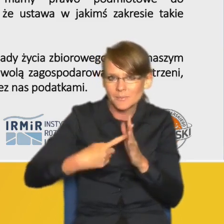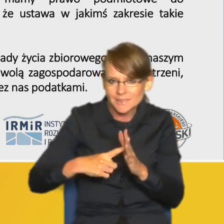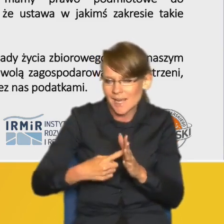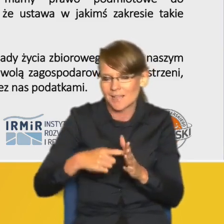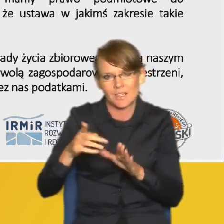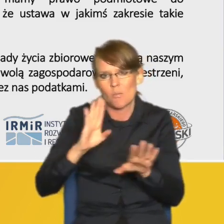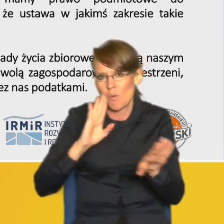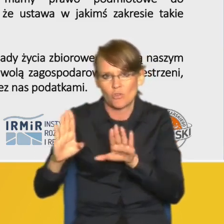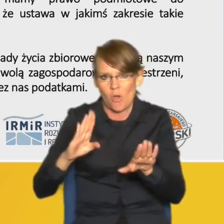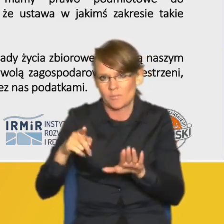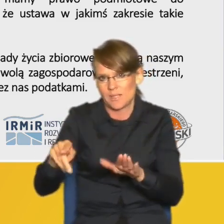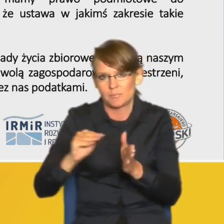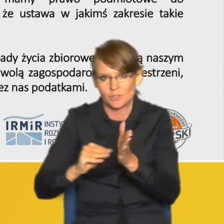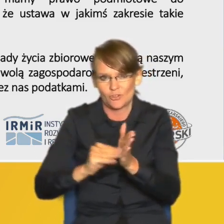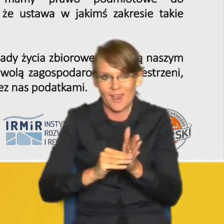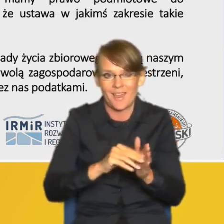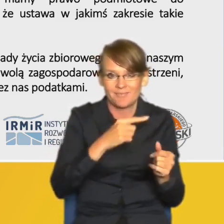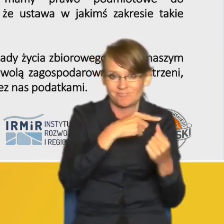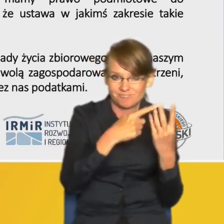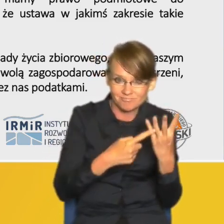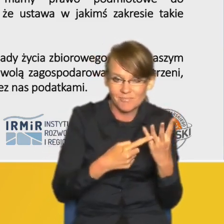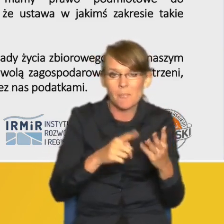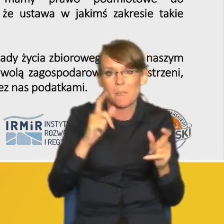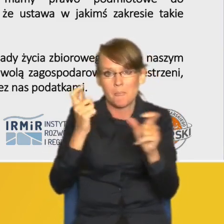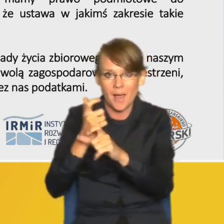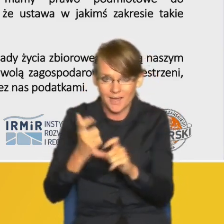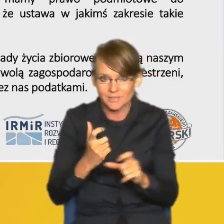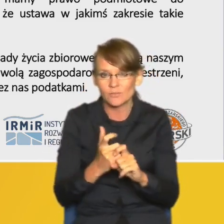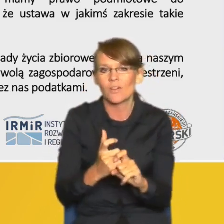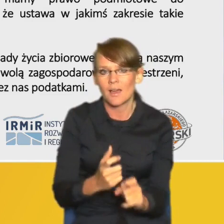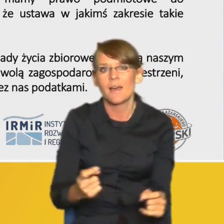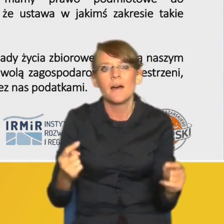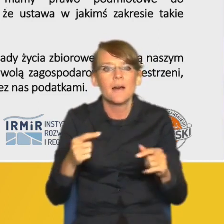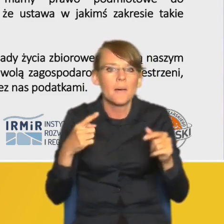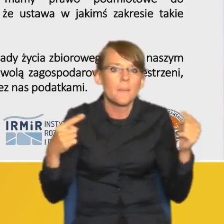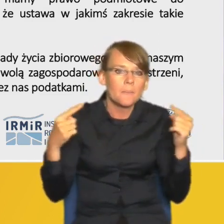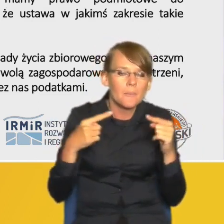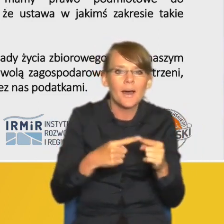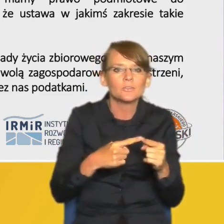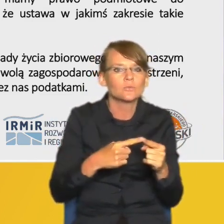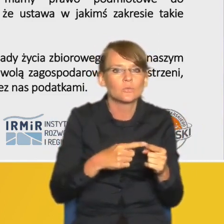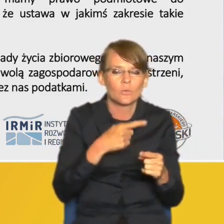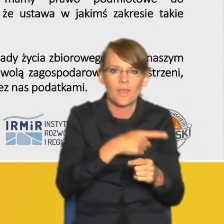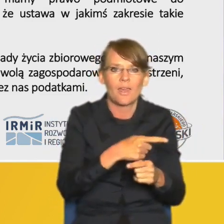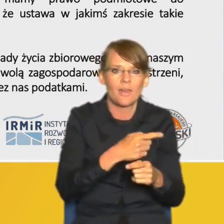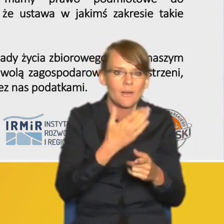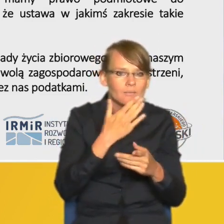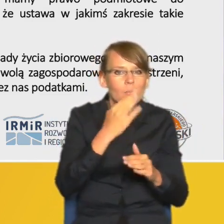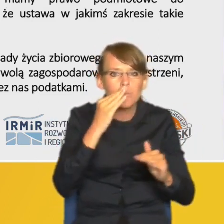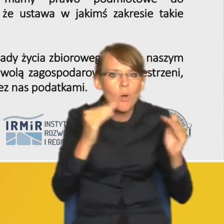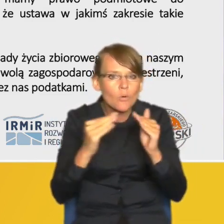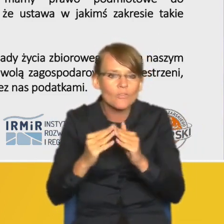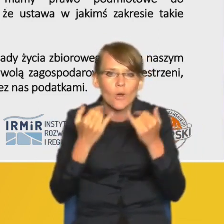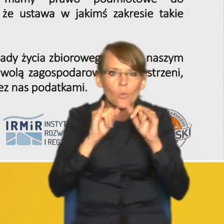iż te państwa są w jakiś sposób reprezentatywne dla różnych kultur polityczno-prawnych czy